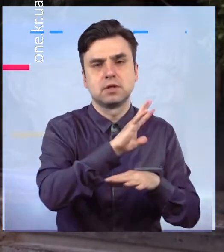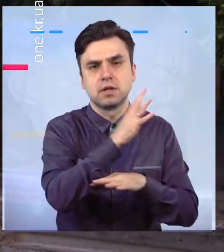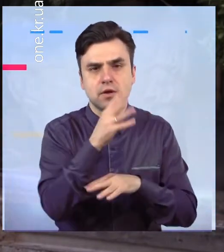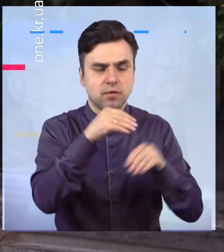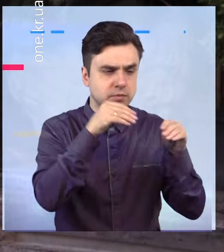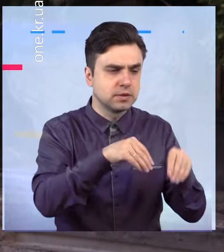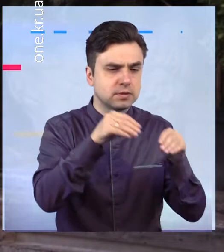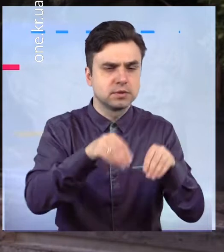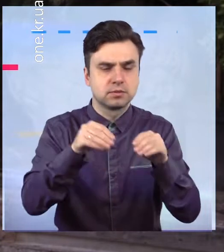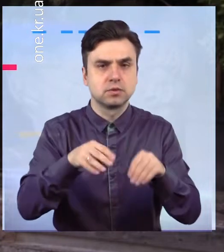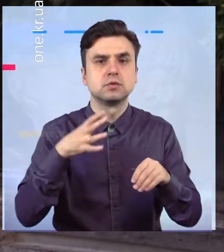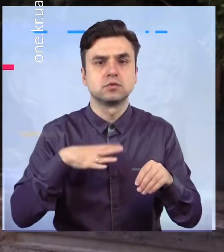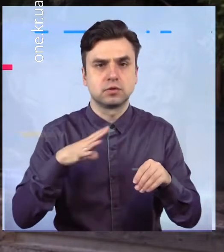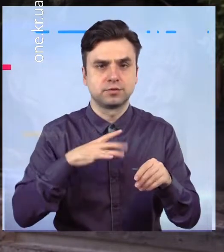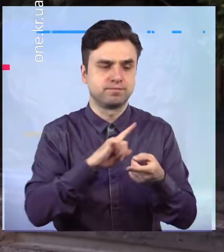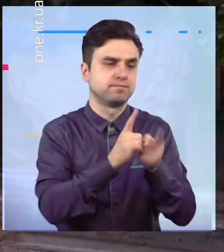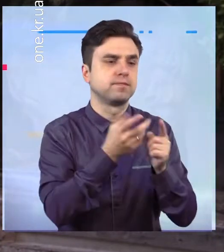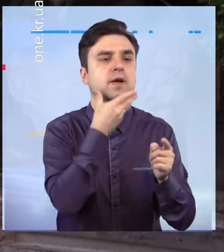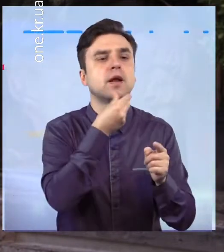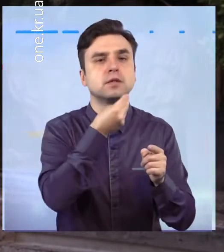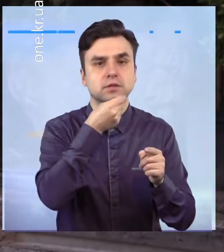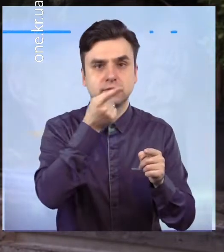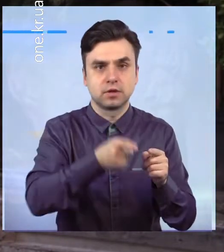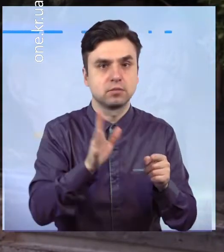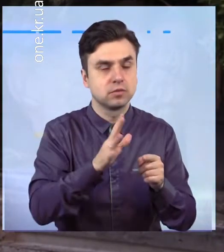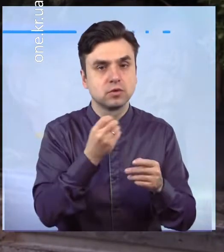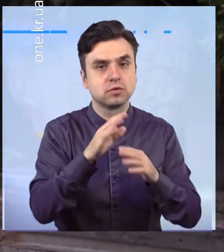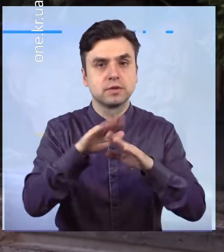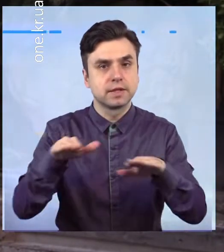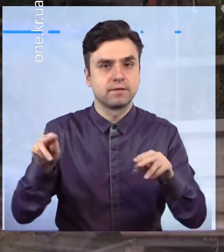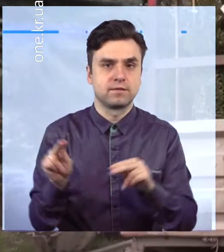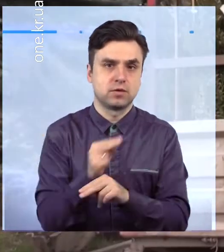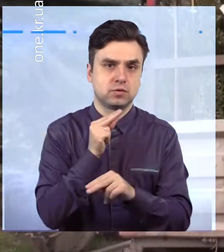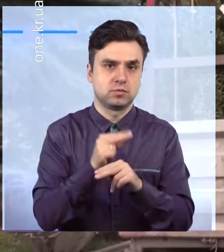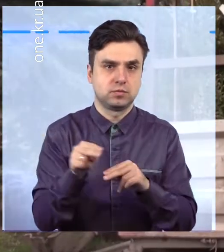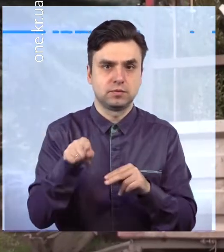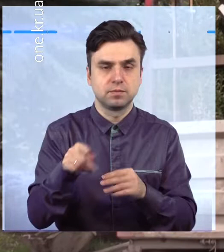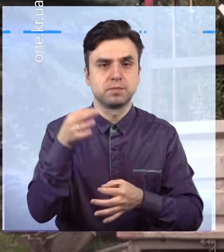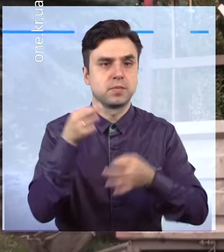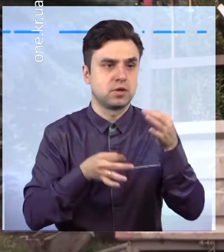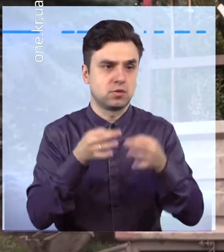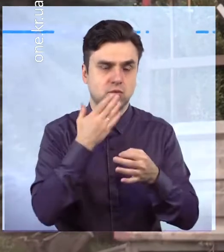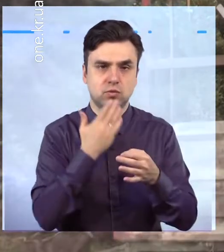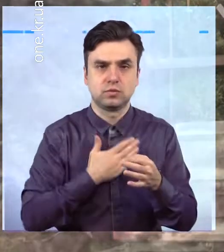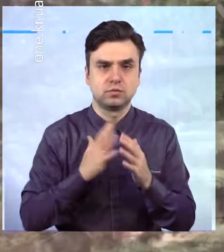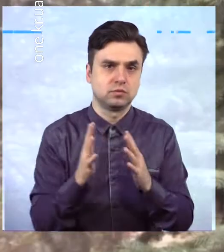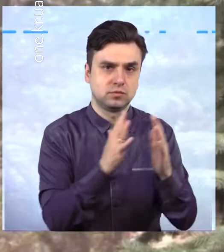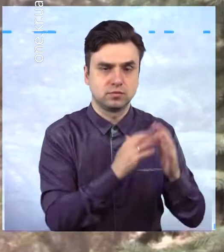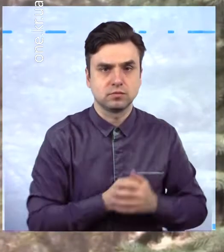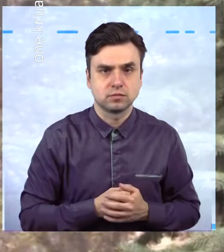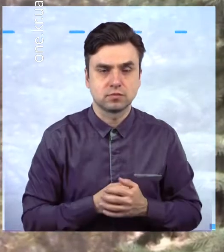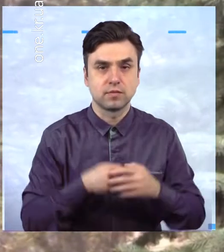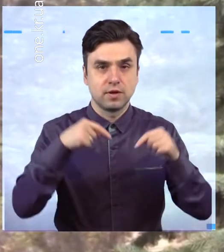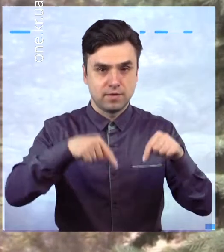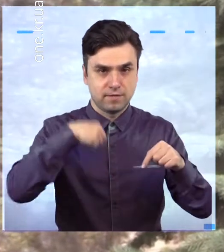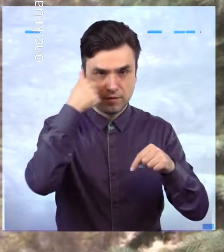формуванню у підростаючого покоління байливого ставлення до довкілля. Всього за кошти міського фонду охорони природного